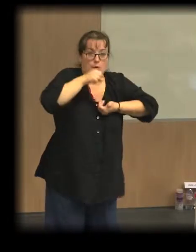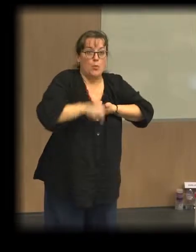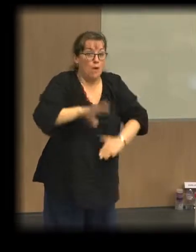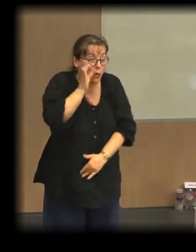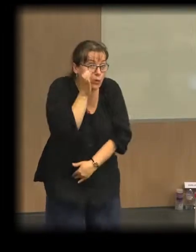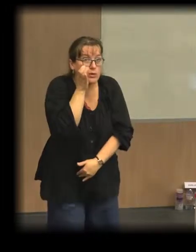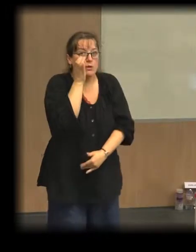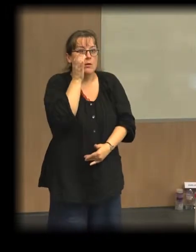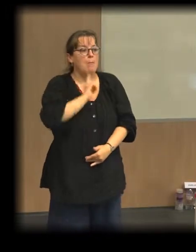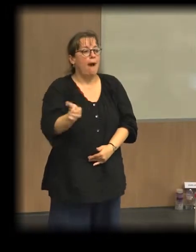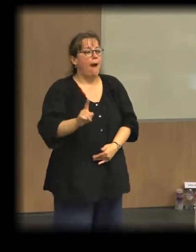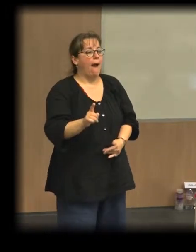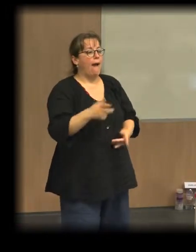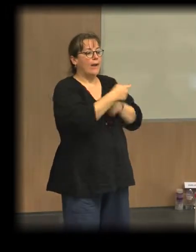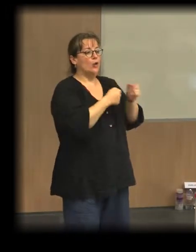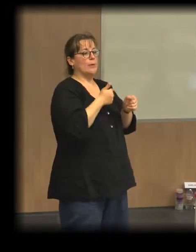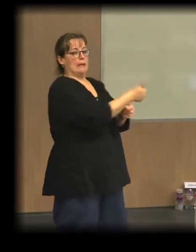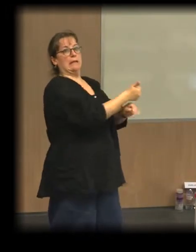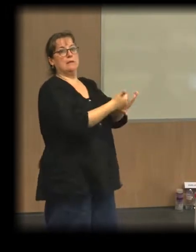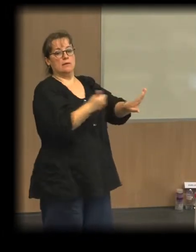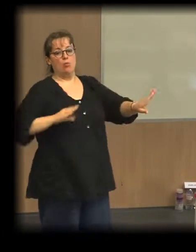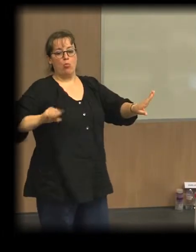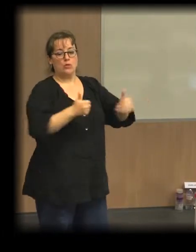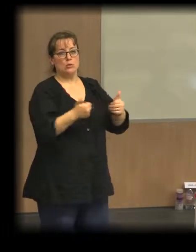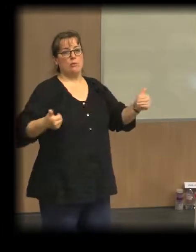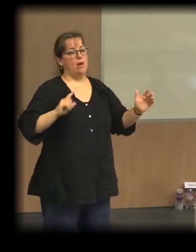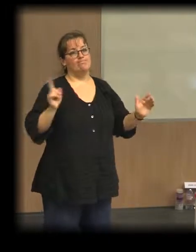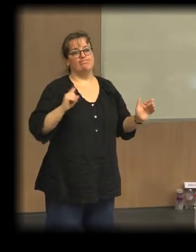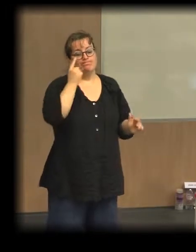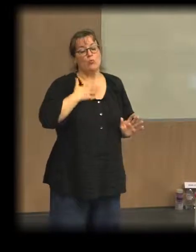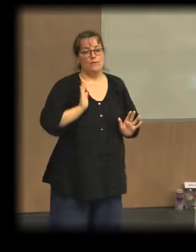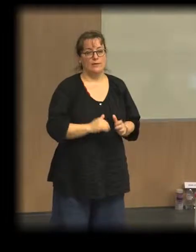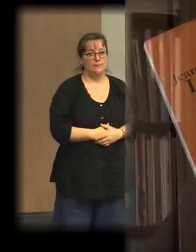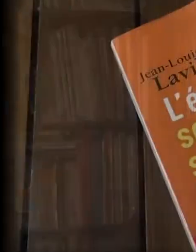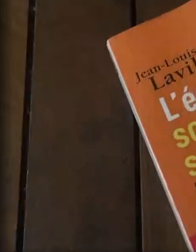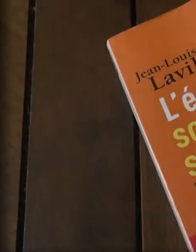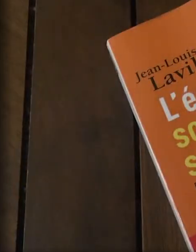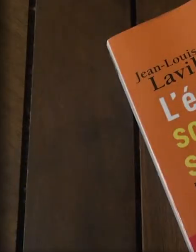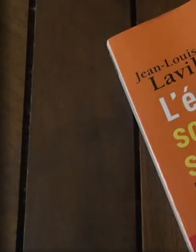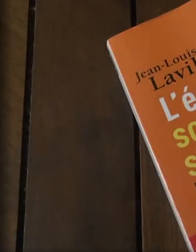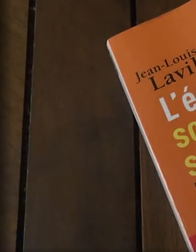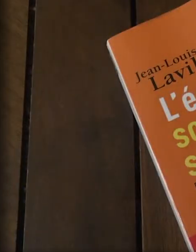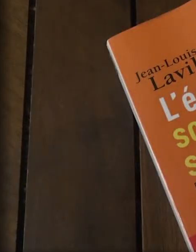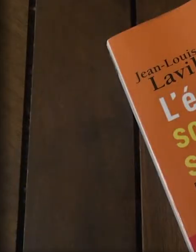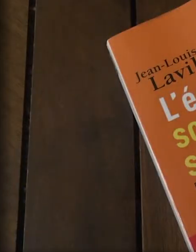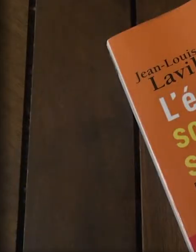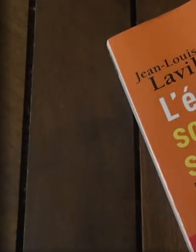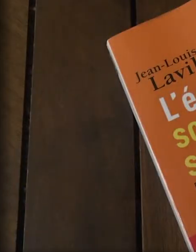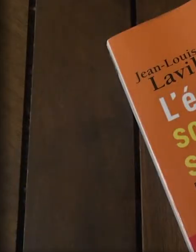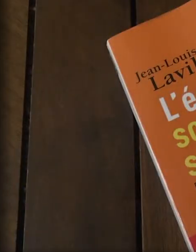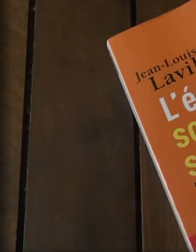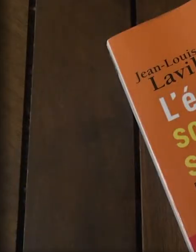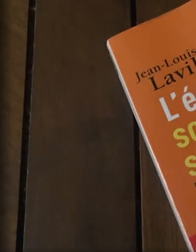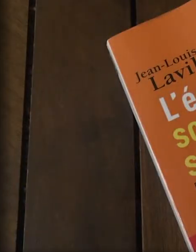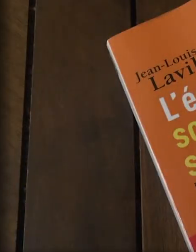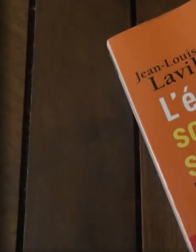Et c'est dans ce sens-là, à mon avis, que l'on peut avoir un changement d'échelle qui a du sens. Sous-titrage